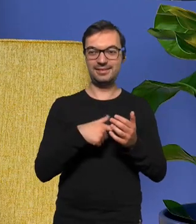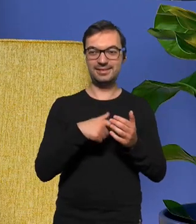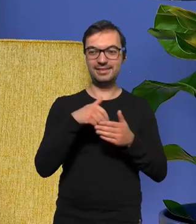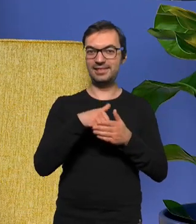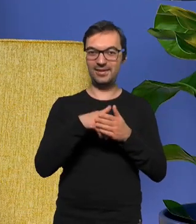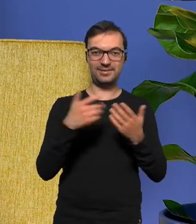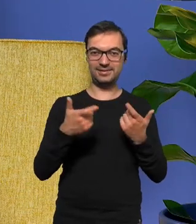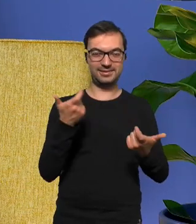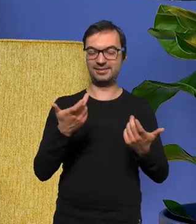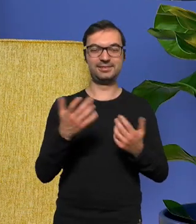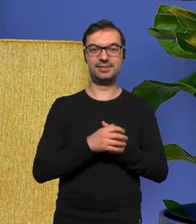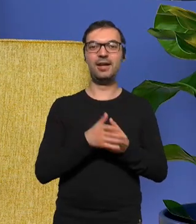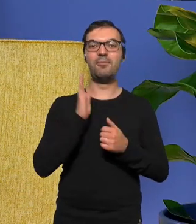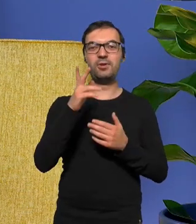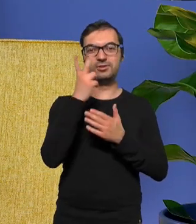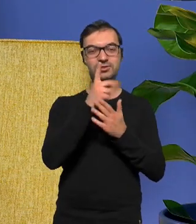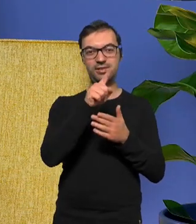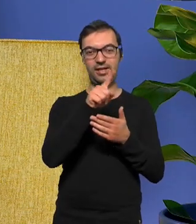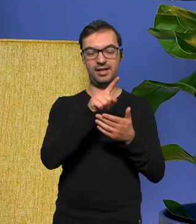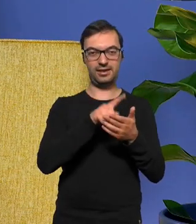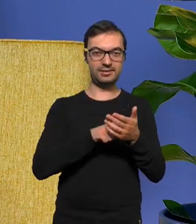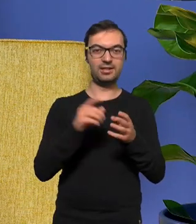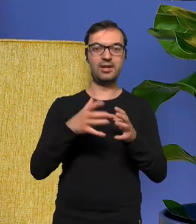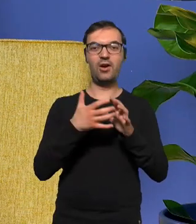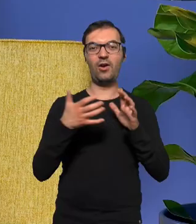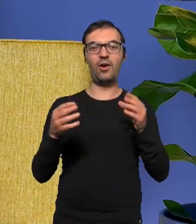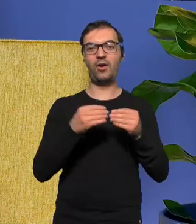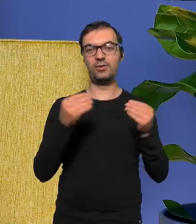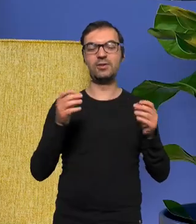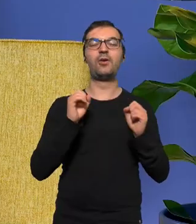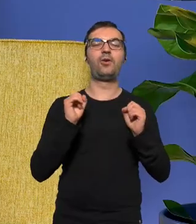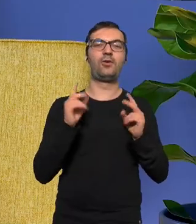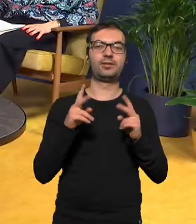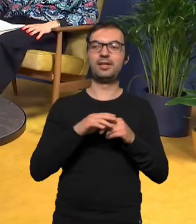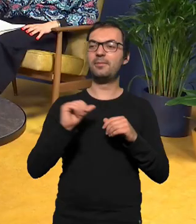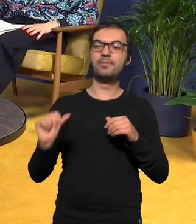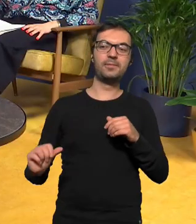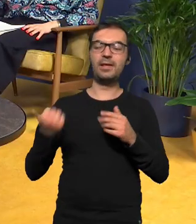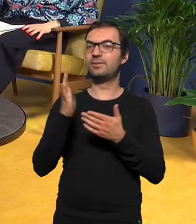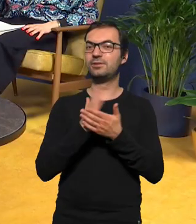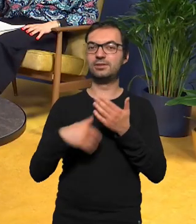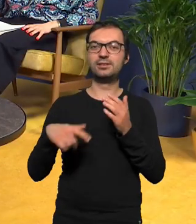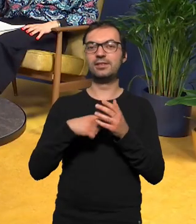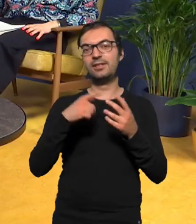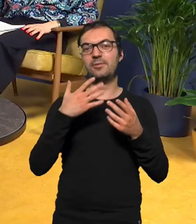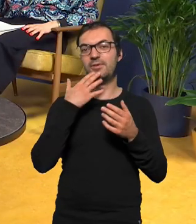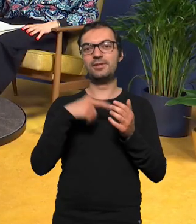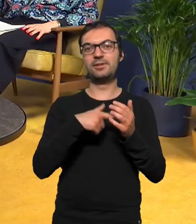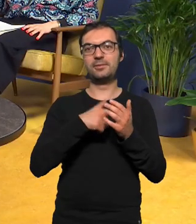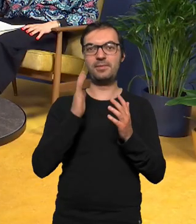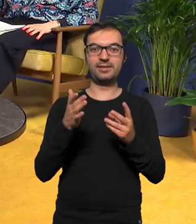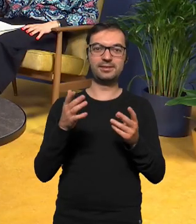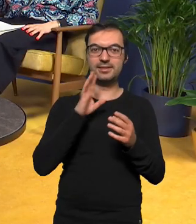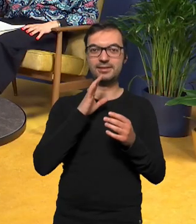takie, takie coś? ale potem doczytałem dalszą część rozwinięcie i już okej no bo ta pierwsza część sugerowała, że tam będą